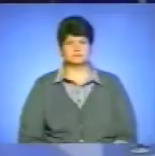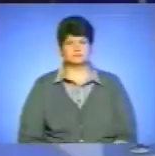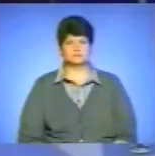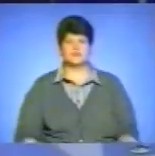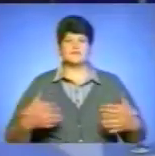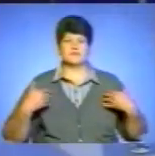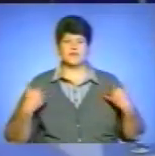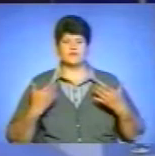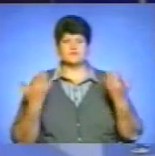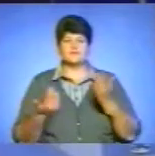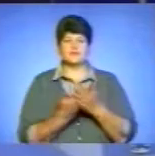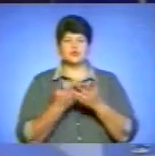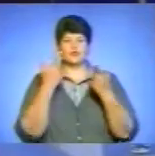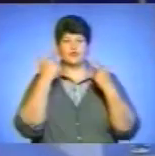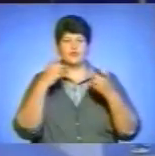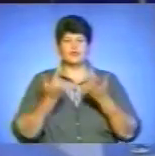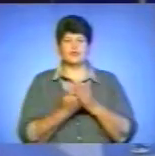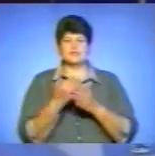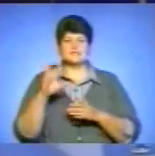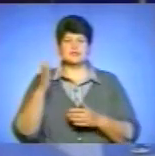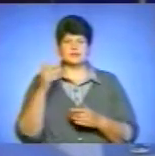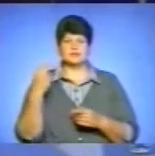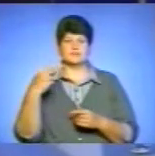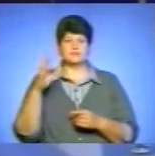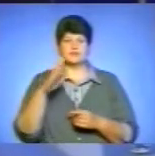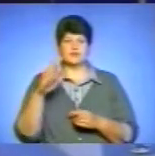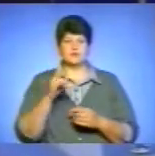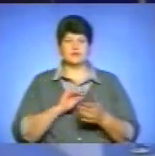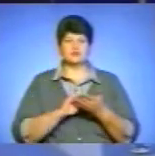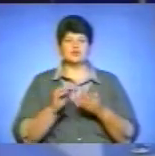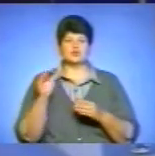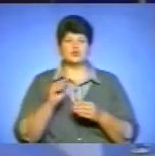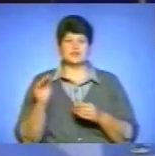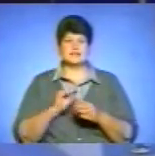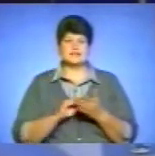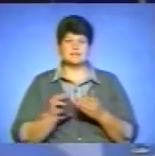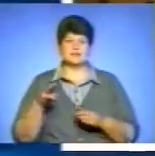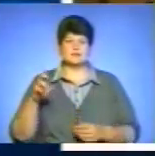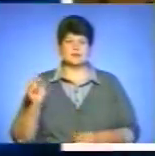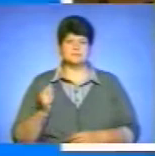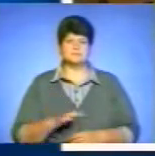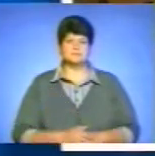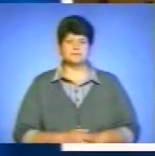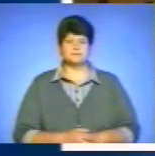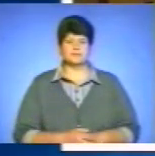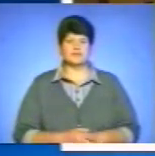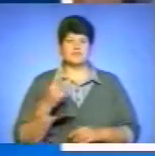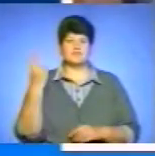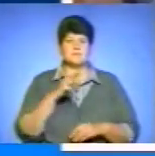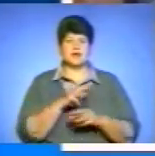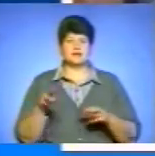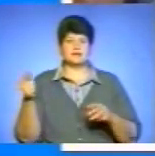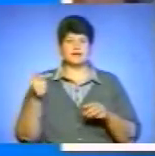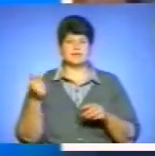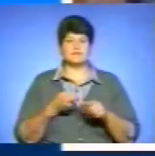Вітаю вас в ефірі новини середи 20 вересня у викладі журналістів ТТБ. На початку коротко про головне. Два більярди гривень цього